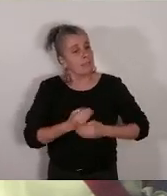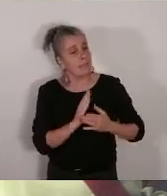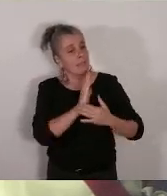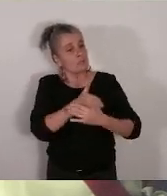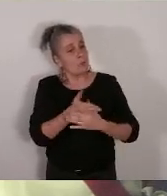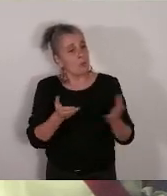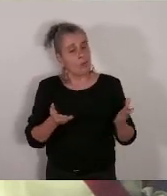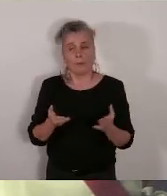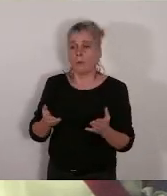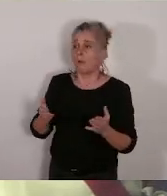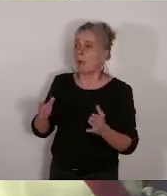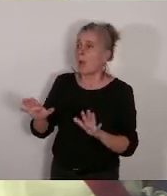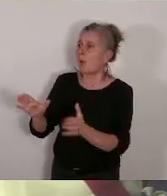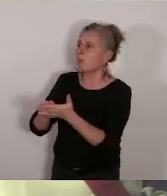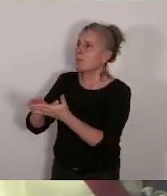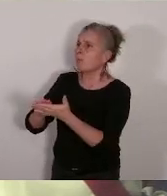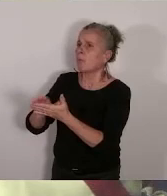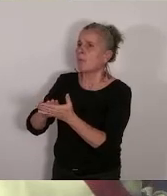en rapport, pardonnez-moi,